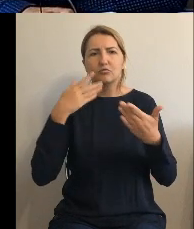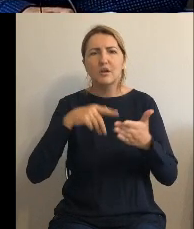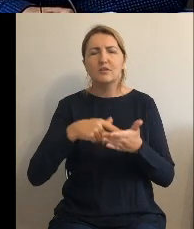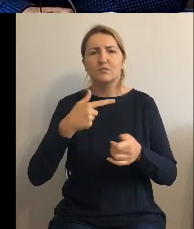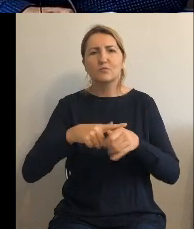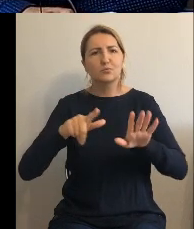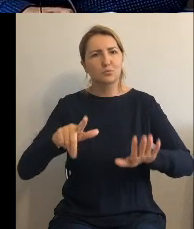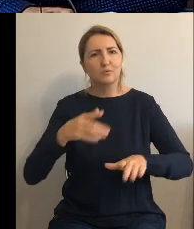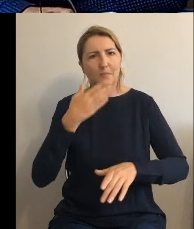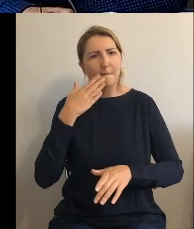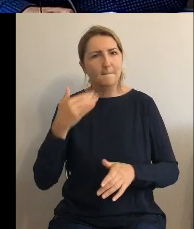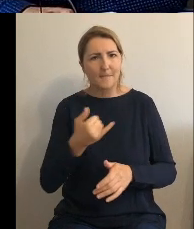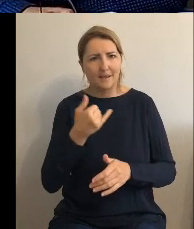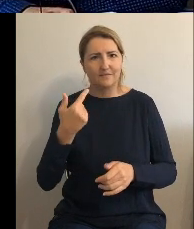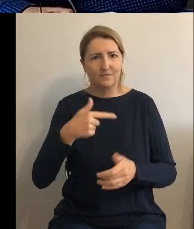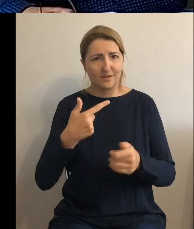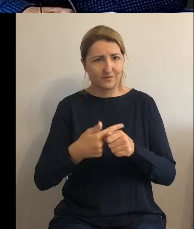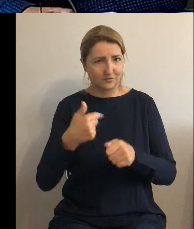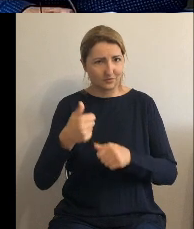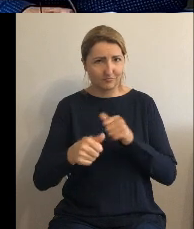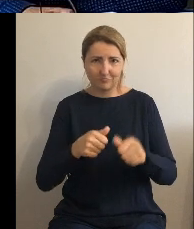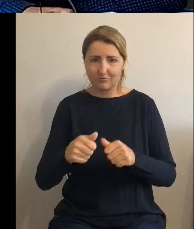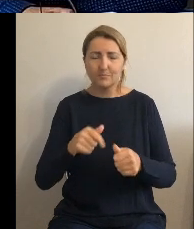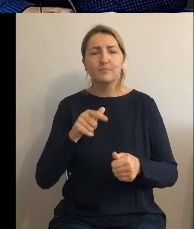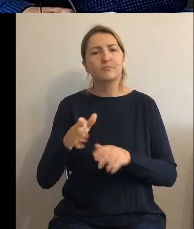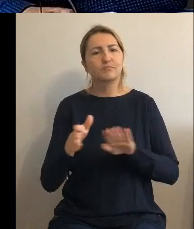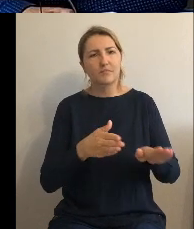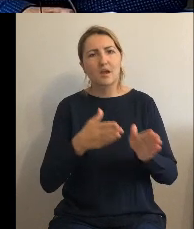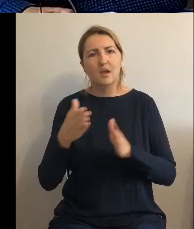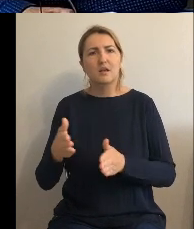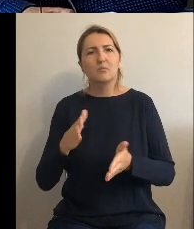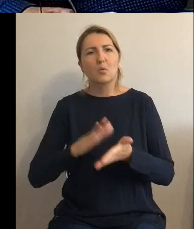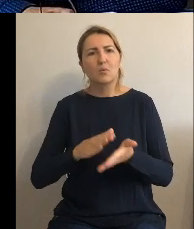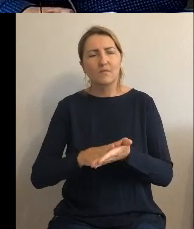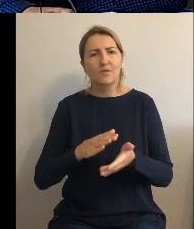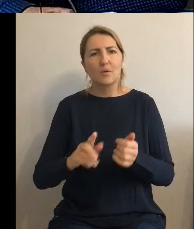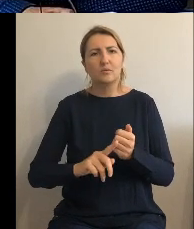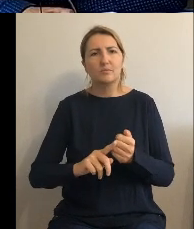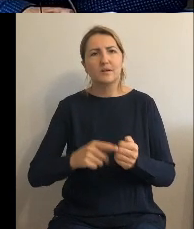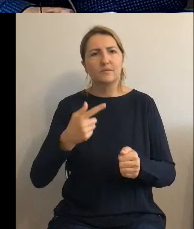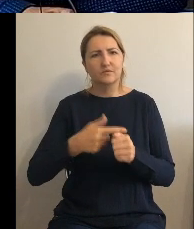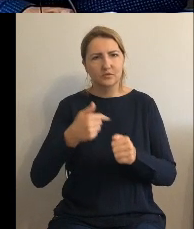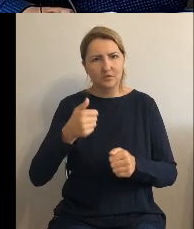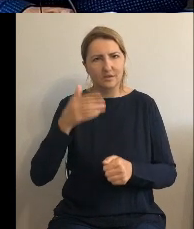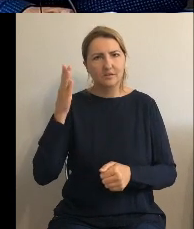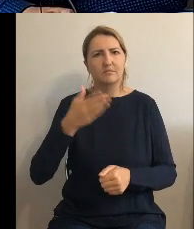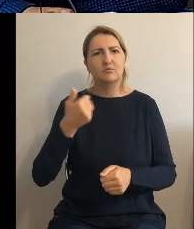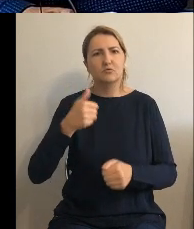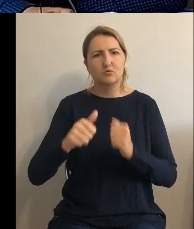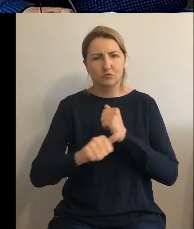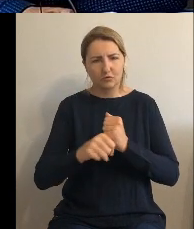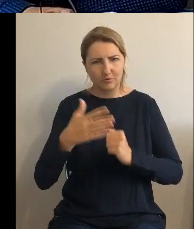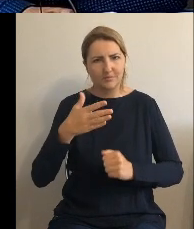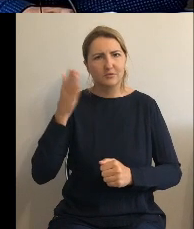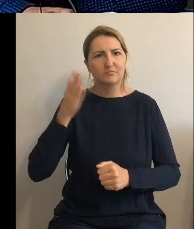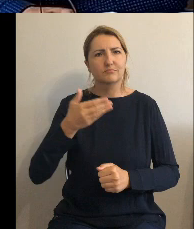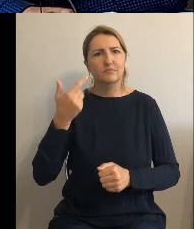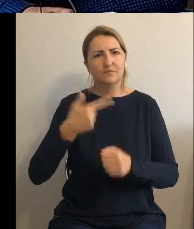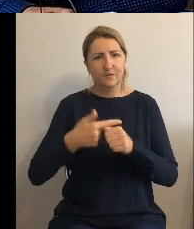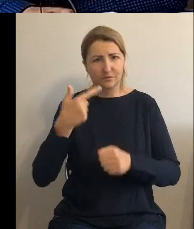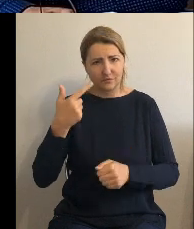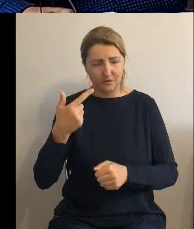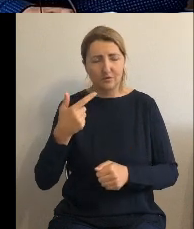Uchwała numer 27 łamane przez 165 łamane przez 21 rady gminy Gruta z dnia 28